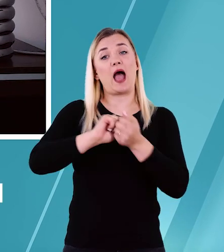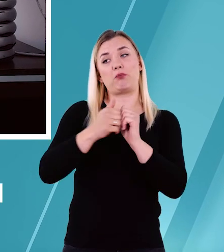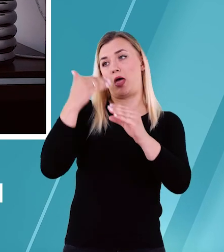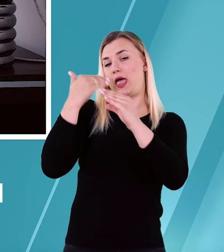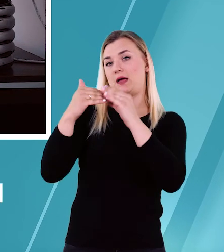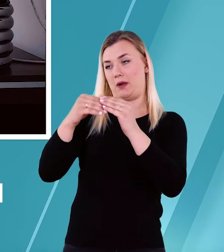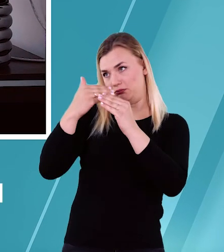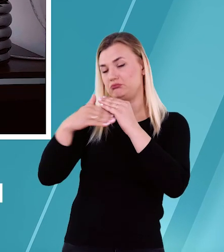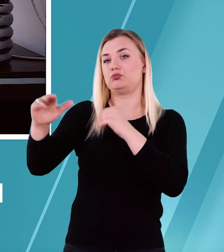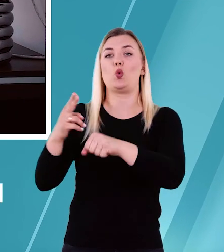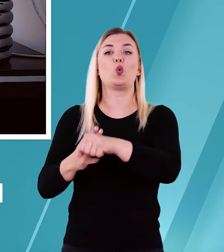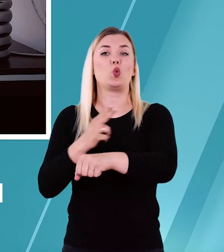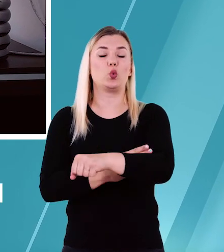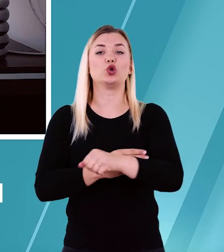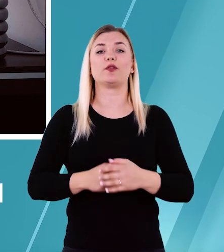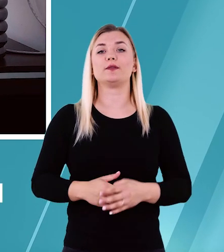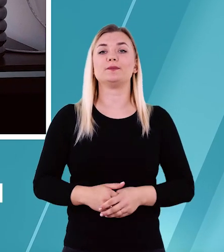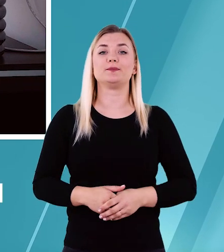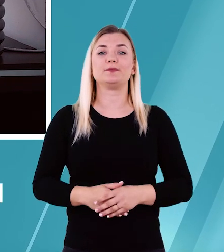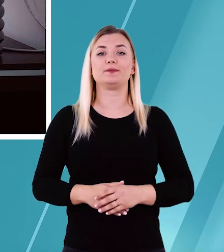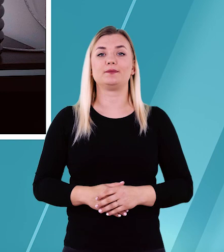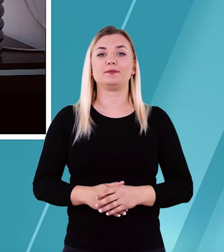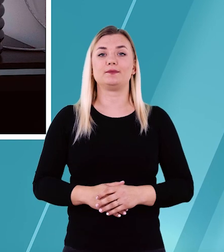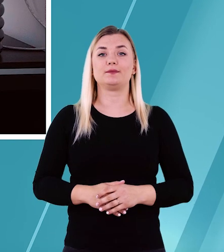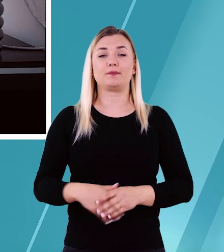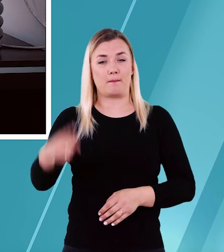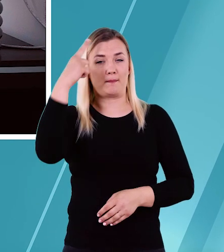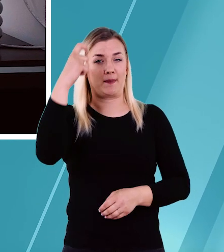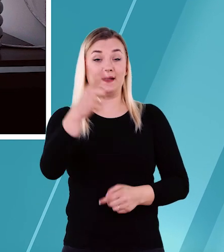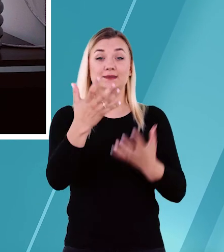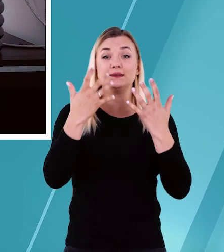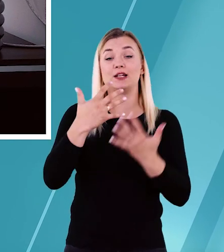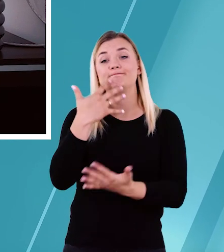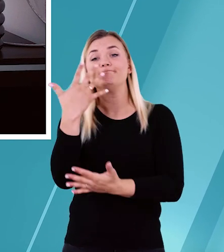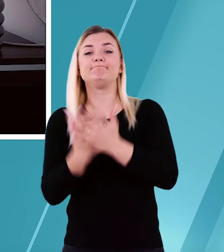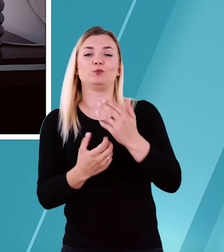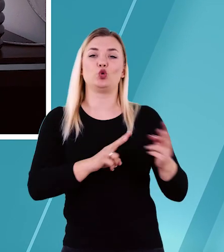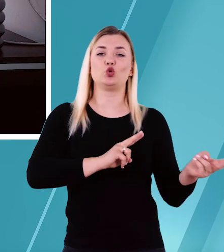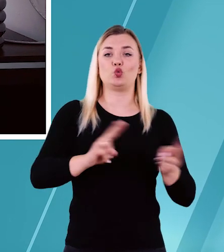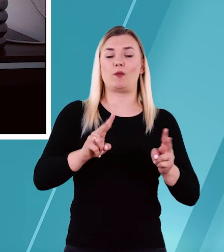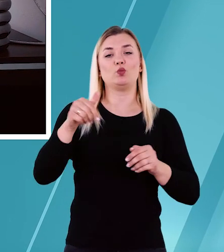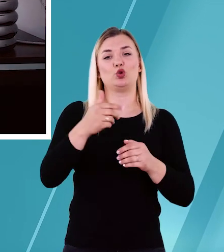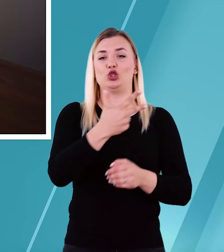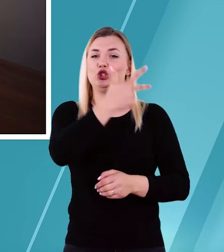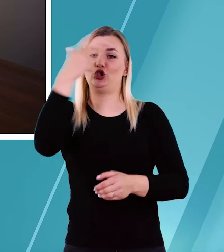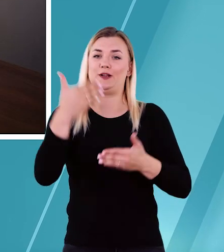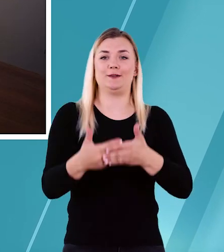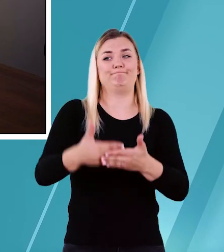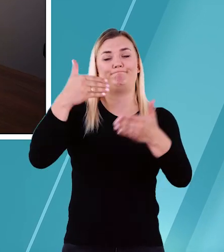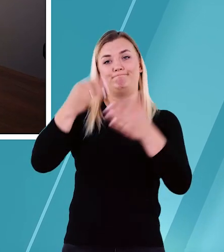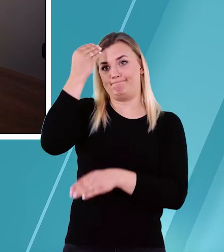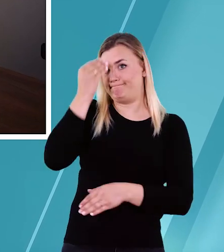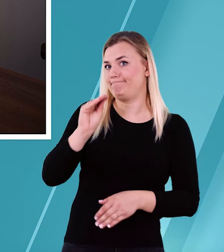pisząc na adres e-mail urzędu. Pamiętaj, aby chęć skorzystania z usług tłumacza